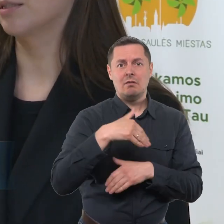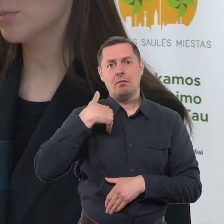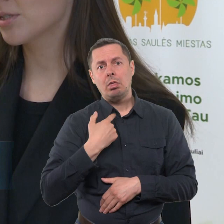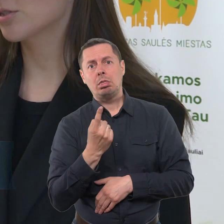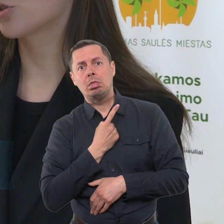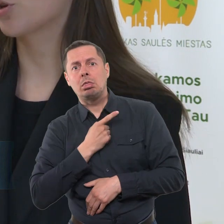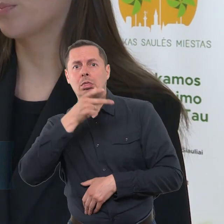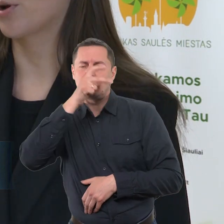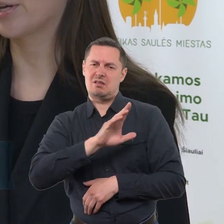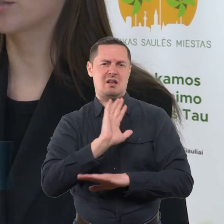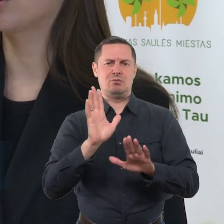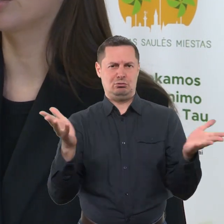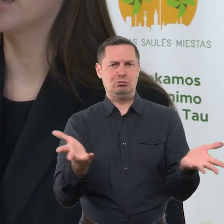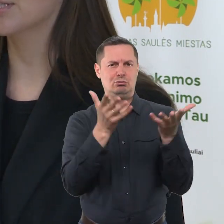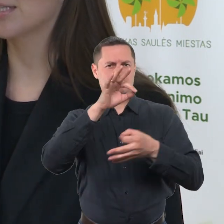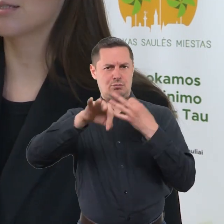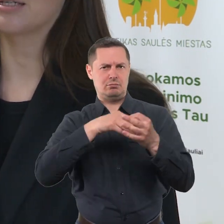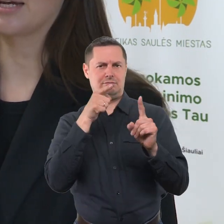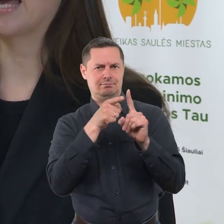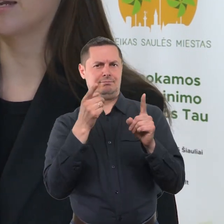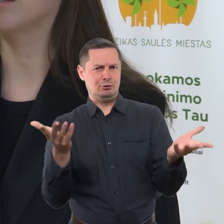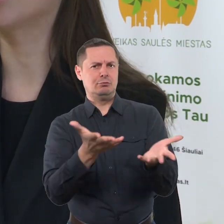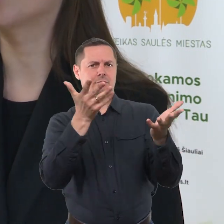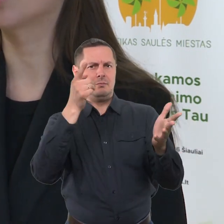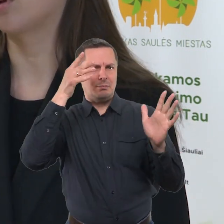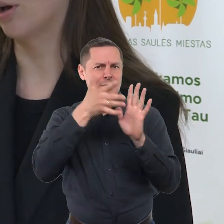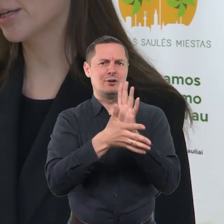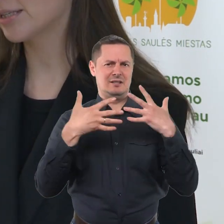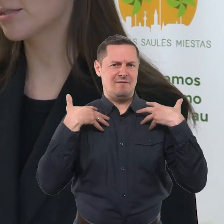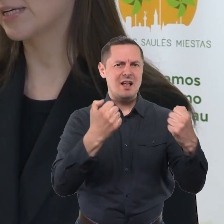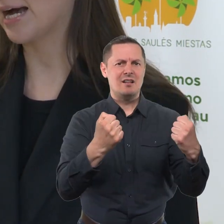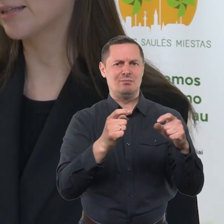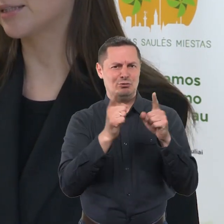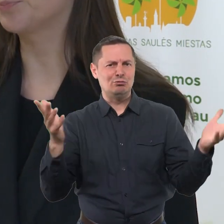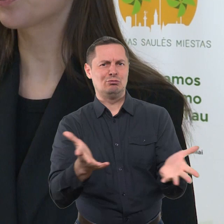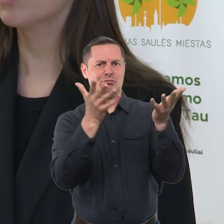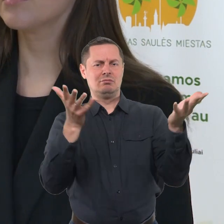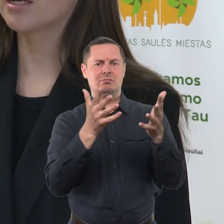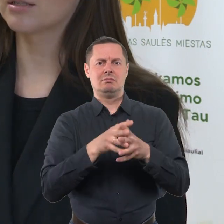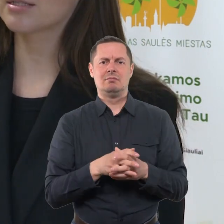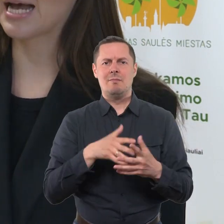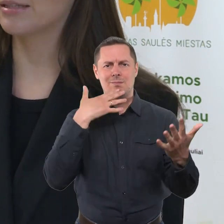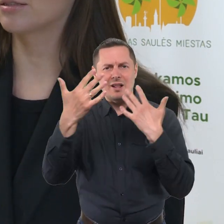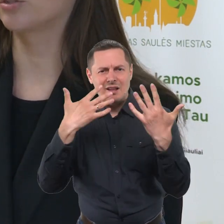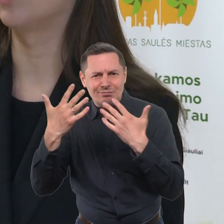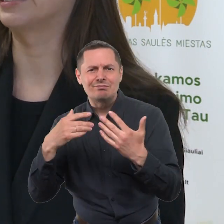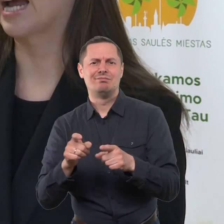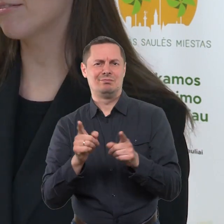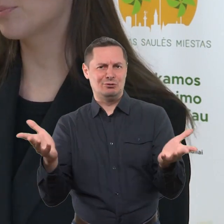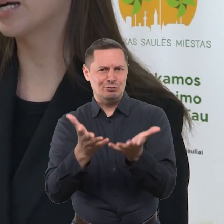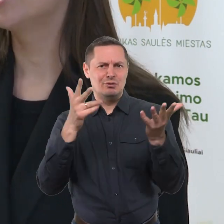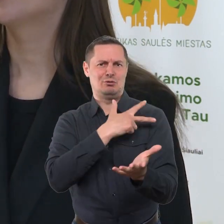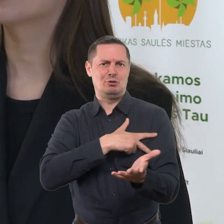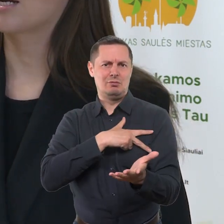asmenims. Šio projekto tikslas yra gerinti psichologinę sveikatą, skatinti jų